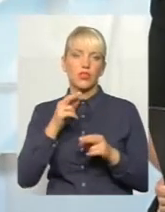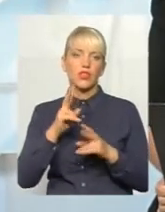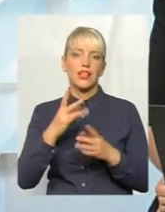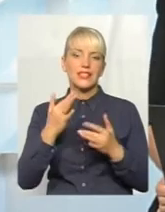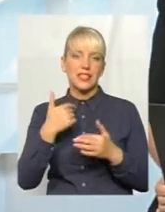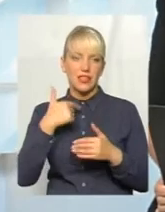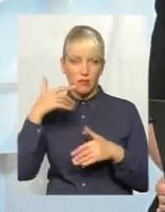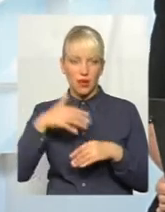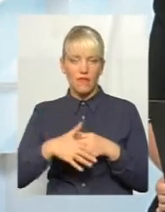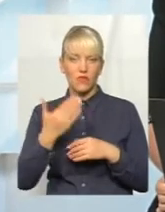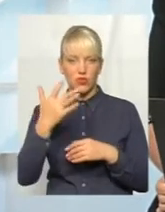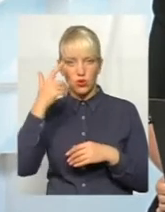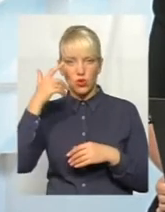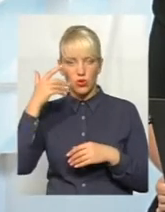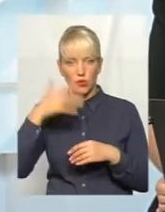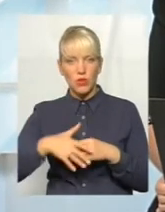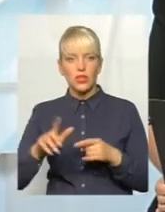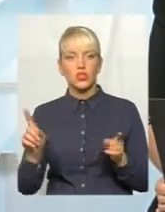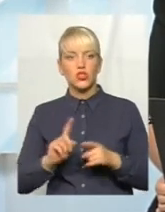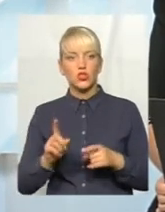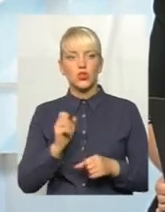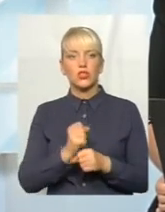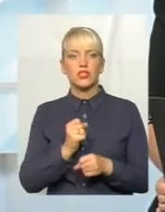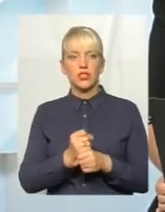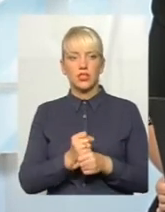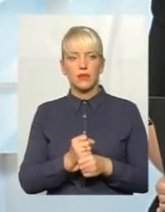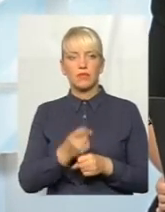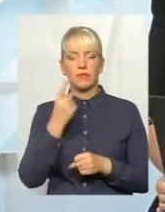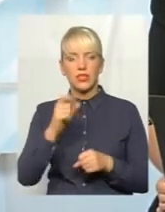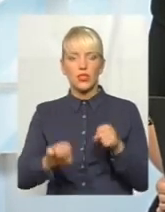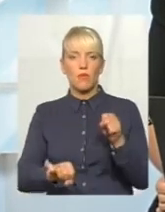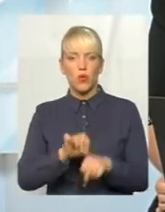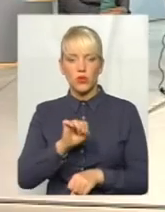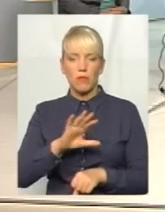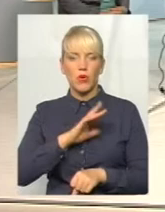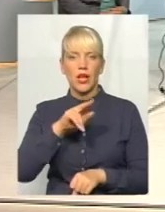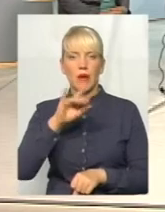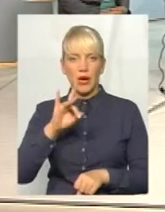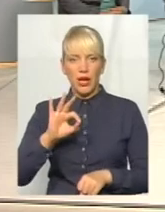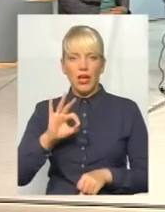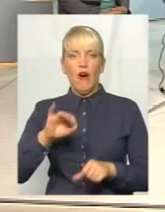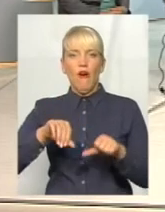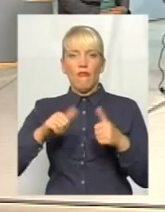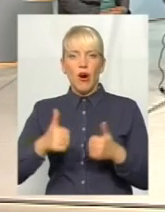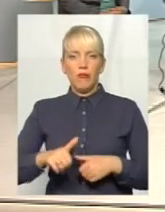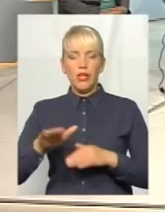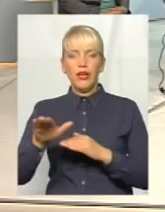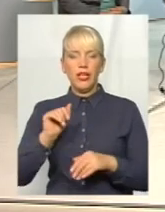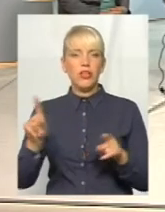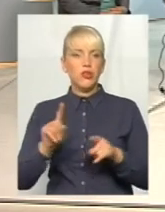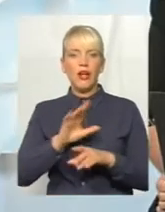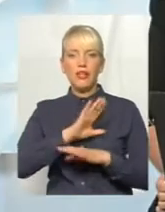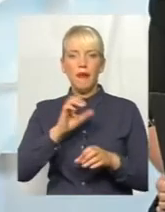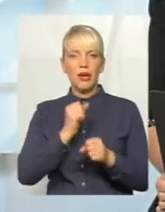зрозуміла, пане Олег, що перші порушення були ще при оформленні кредиту. Те, що не спрацювало, просто